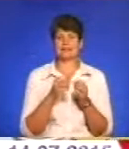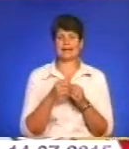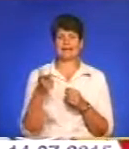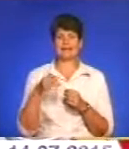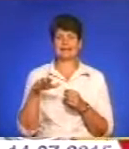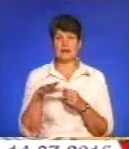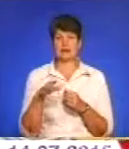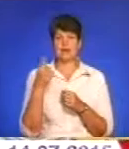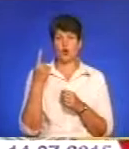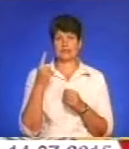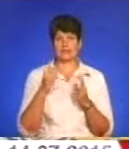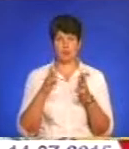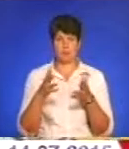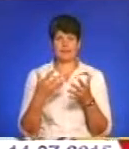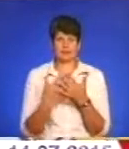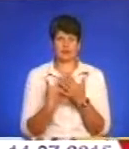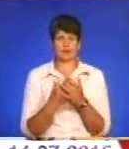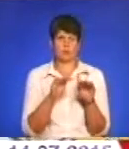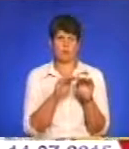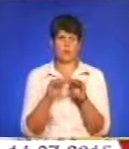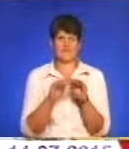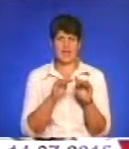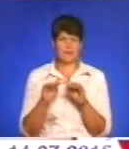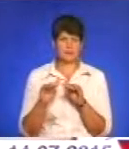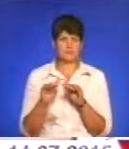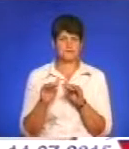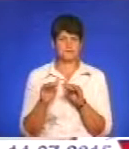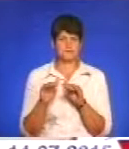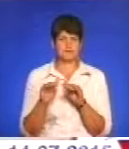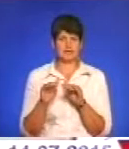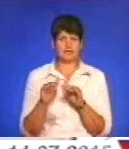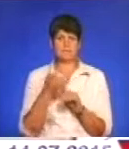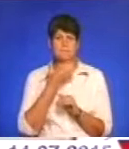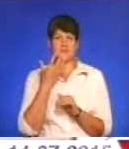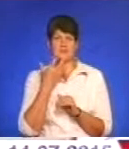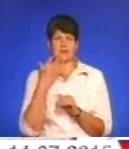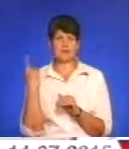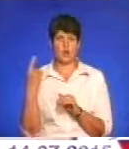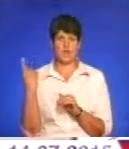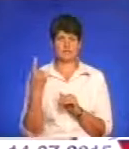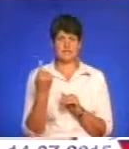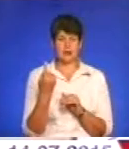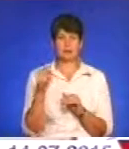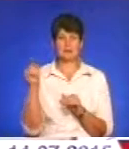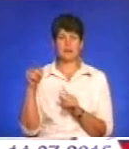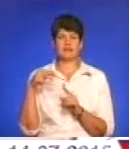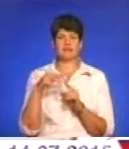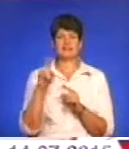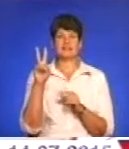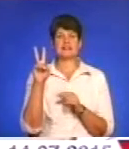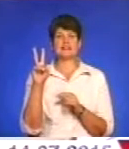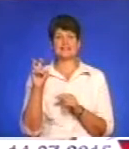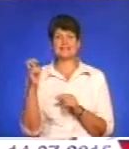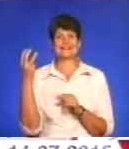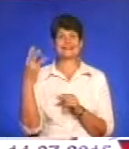умовний комбайн. Якщо ми порівняємо, наприклад, з південними областями, там таке навантаження 230